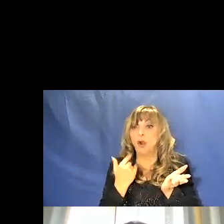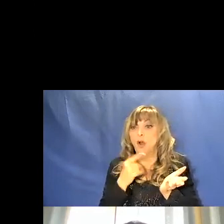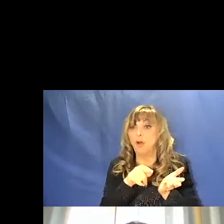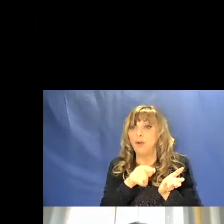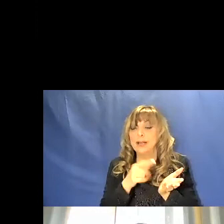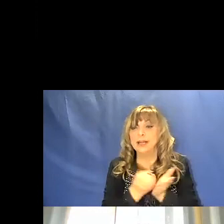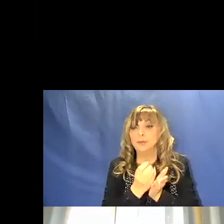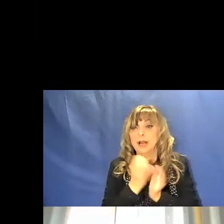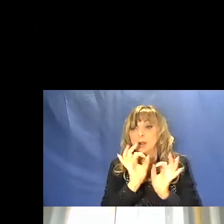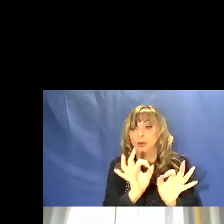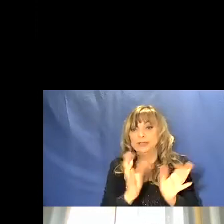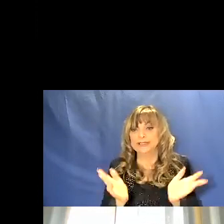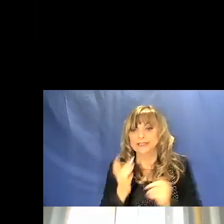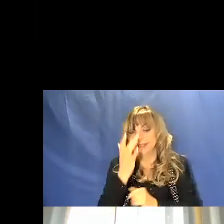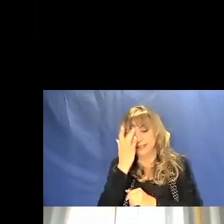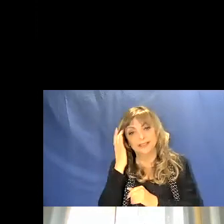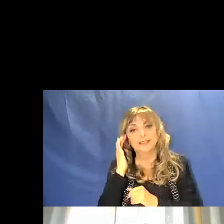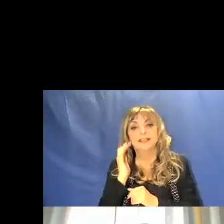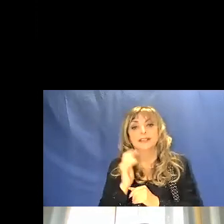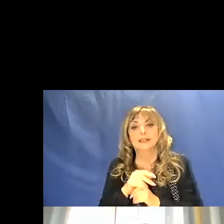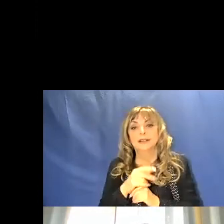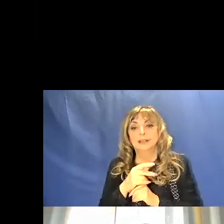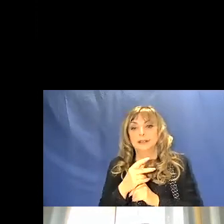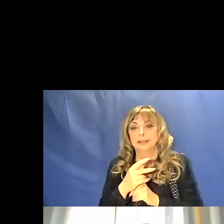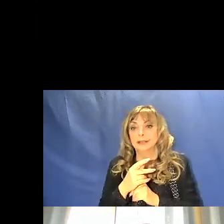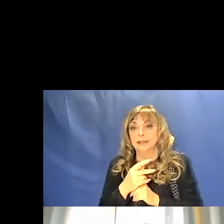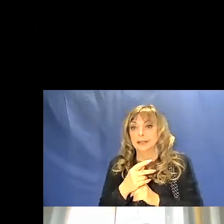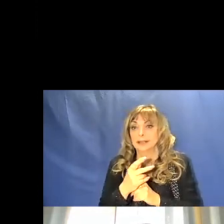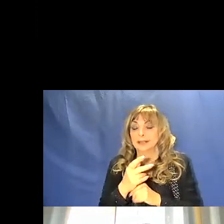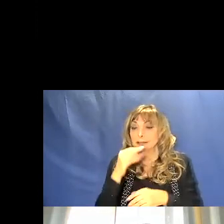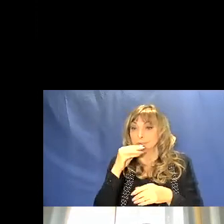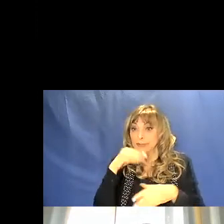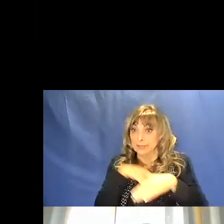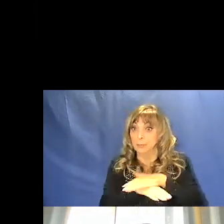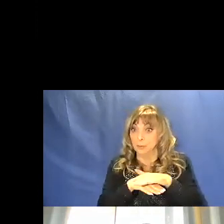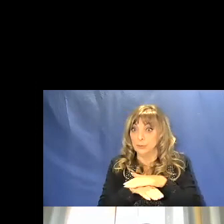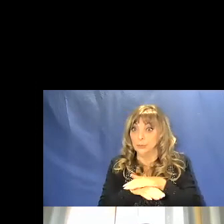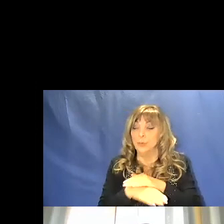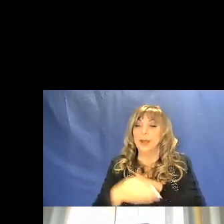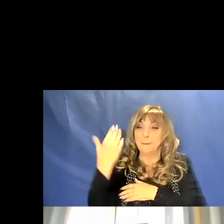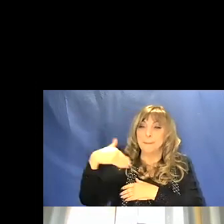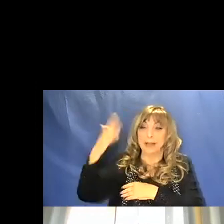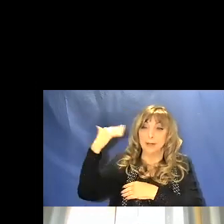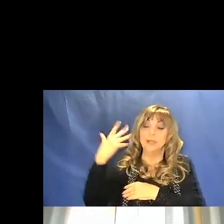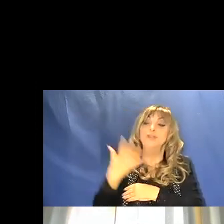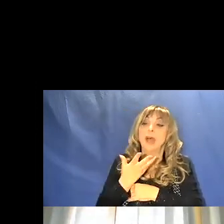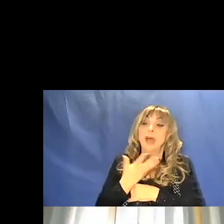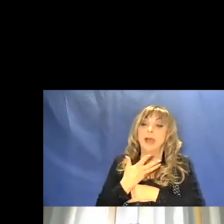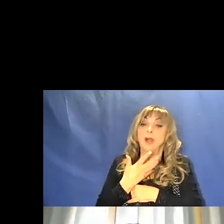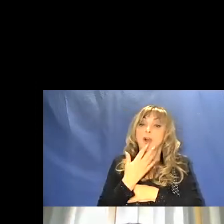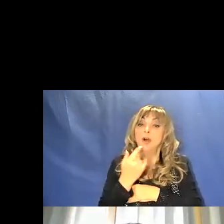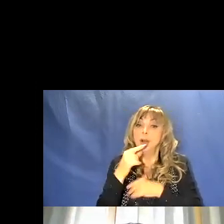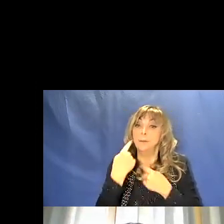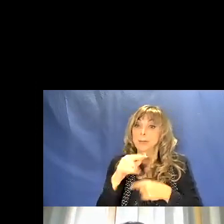naturale e le conchiglie che noi troviamo nelle sepolture del paleolitico hanno il colore che voi